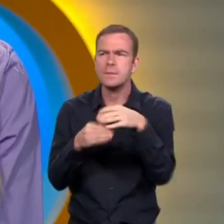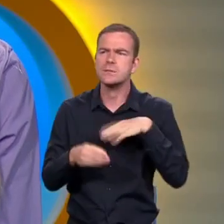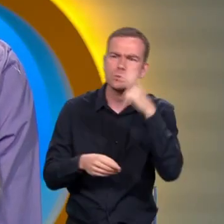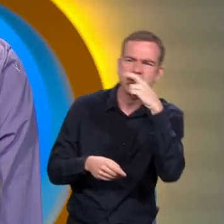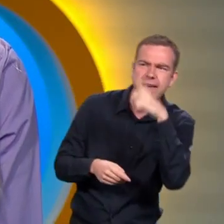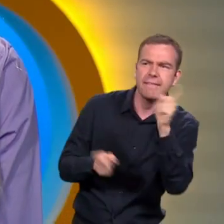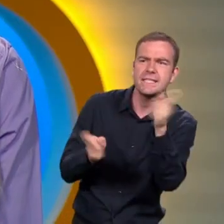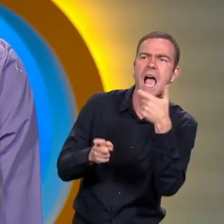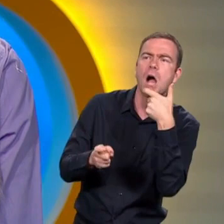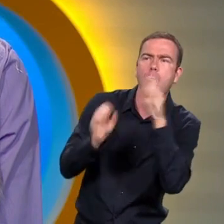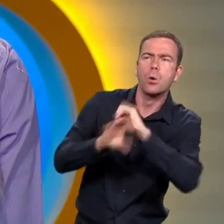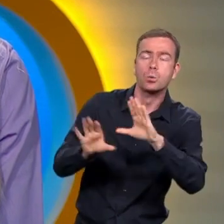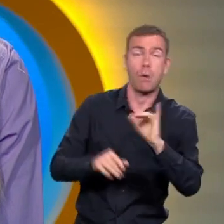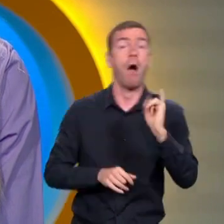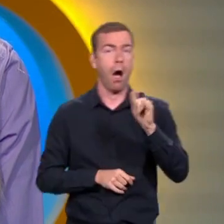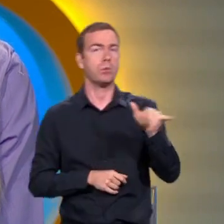A vás už odhalili?